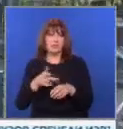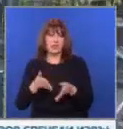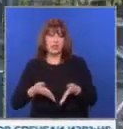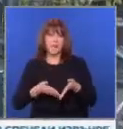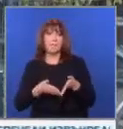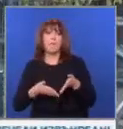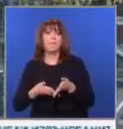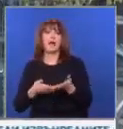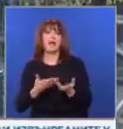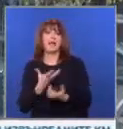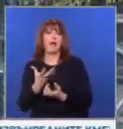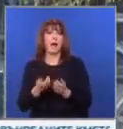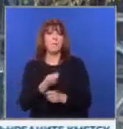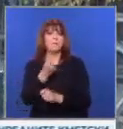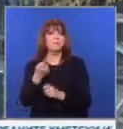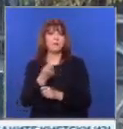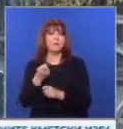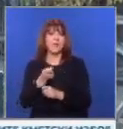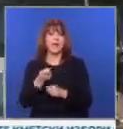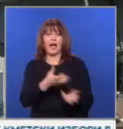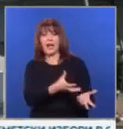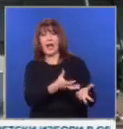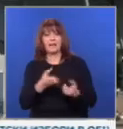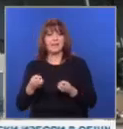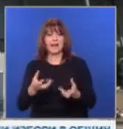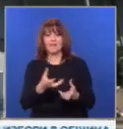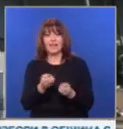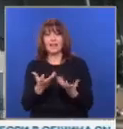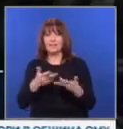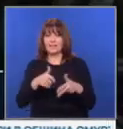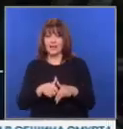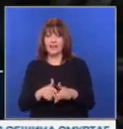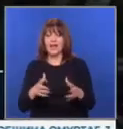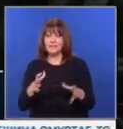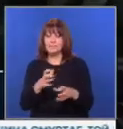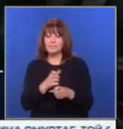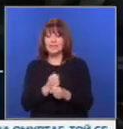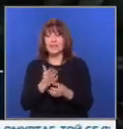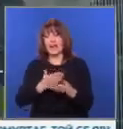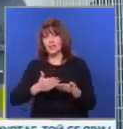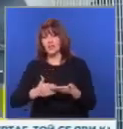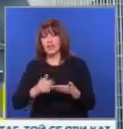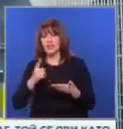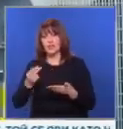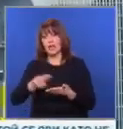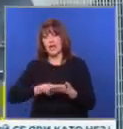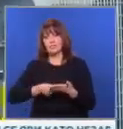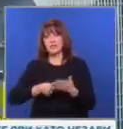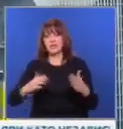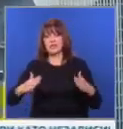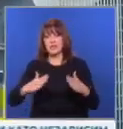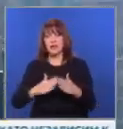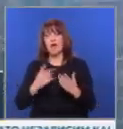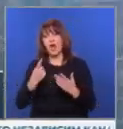могат да извадят част от техниката от помещенията. Спасена е част от административната сграда на цеха. Останалото обаче за